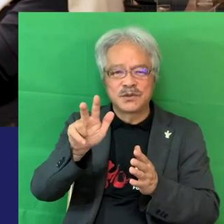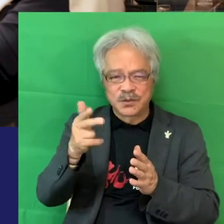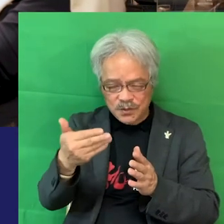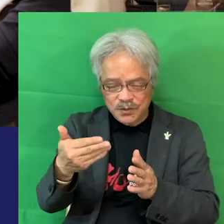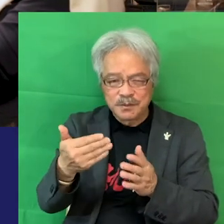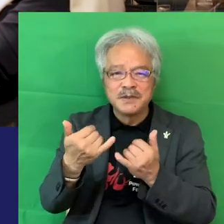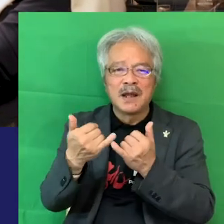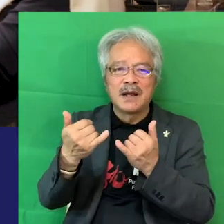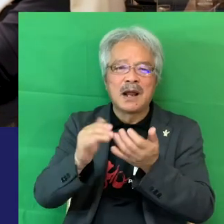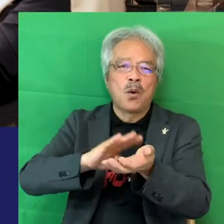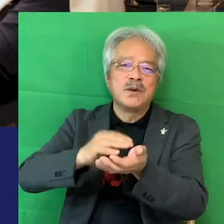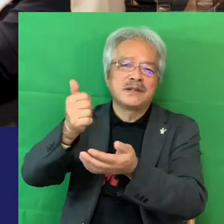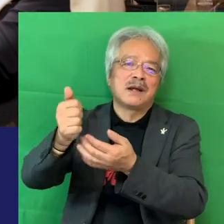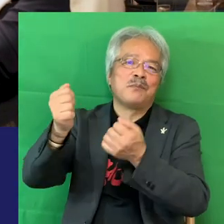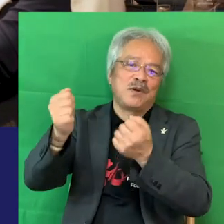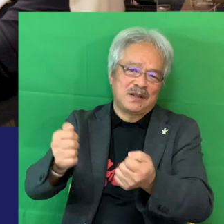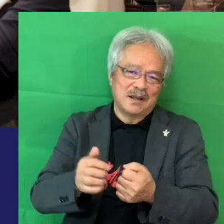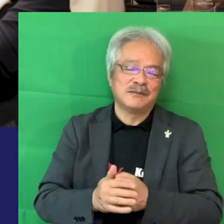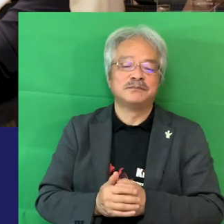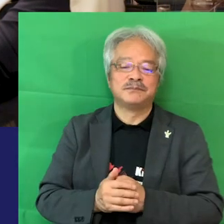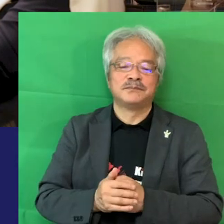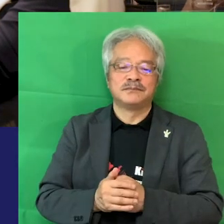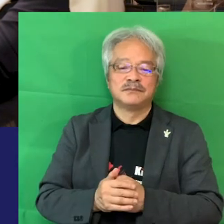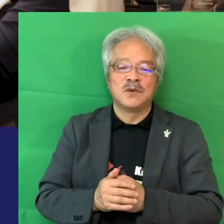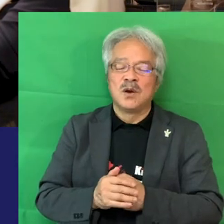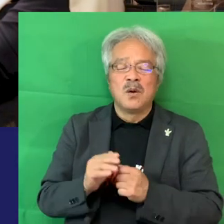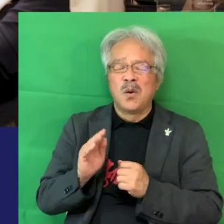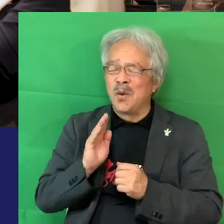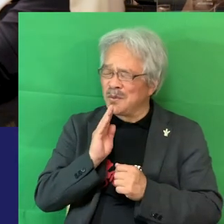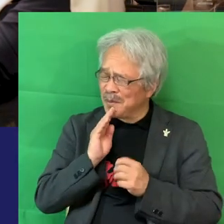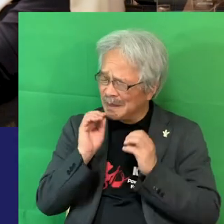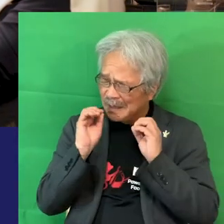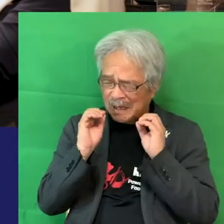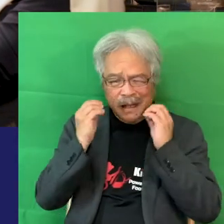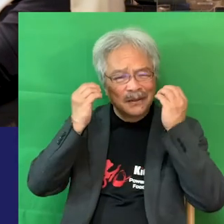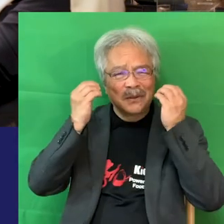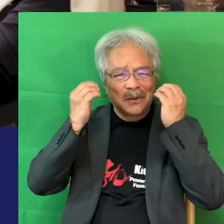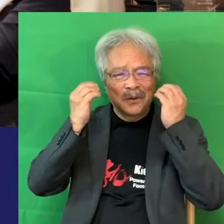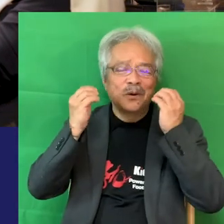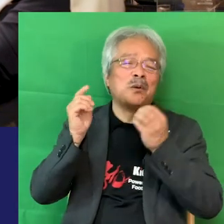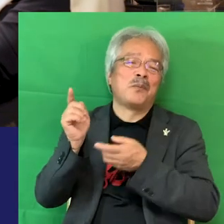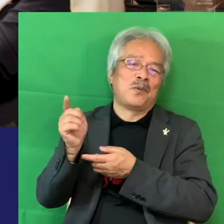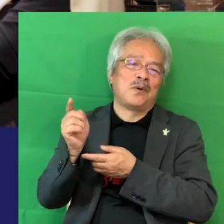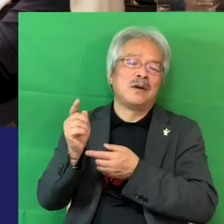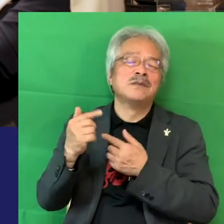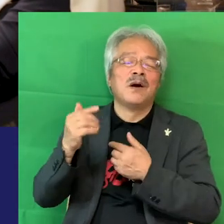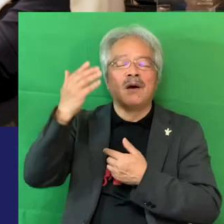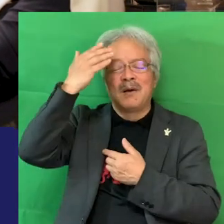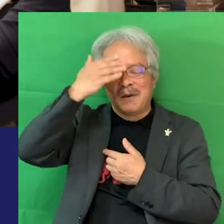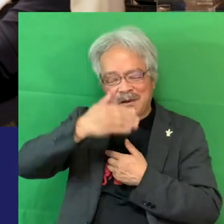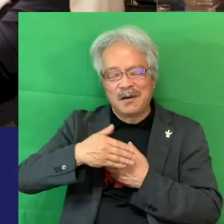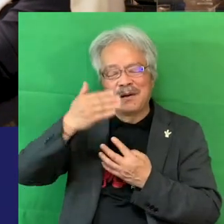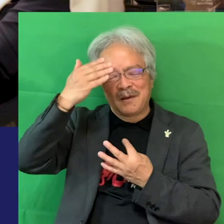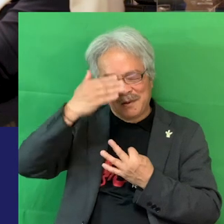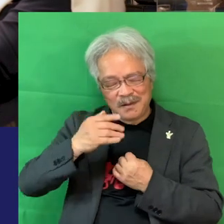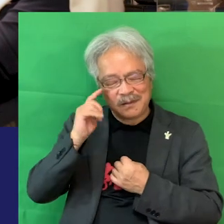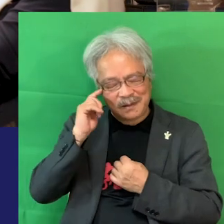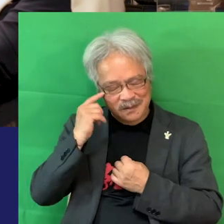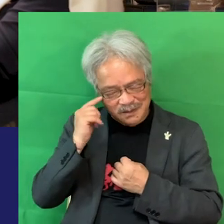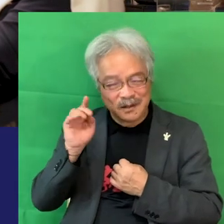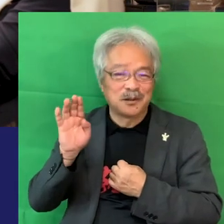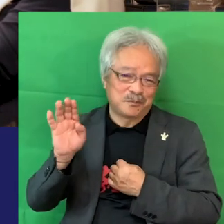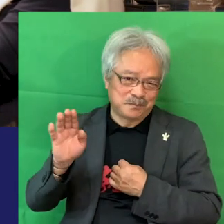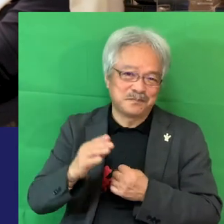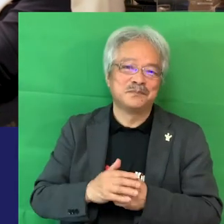専門医がいたんですよそれはね感動なんですいつも考えさせられるの本当にこれってすご